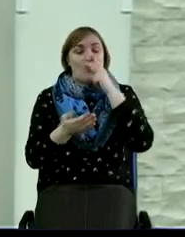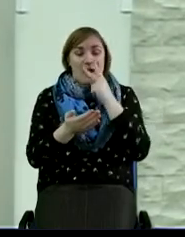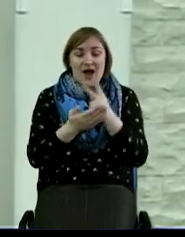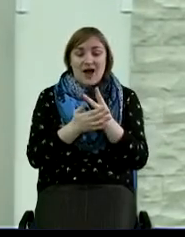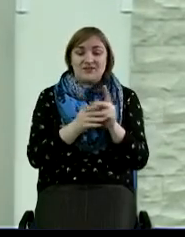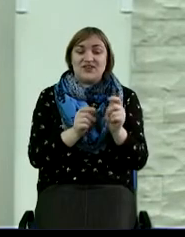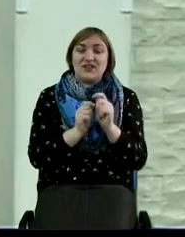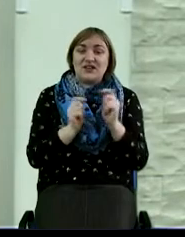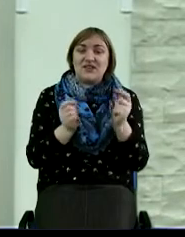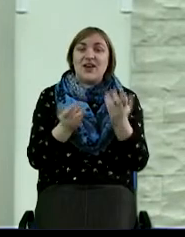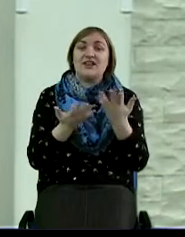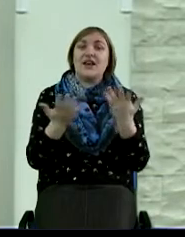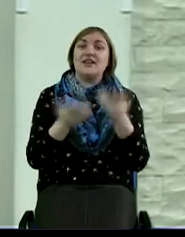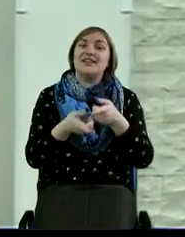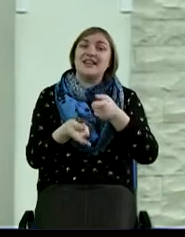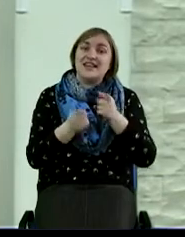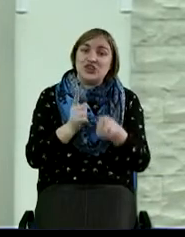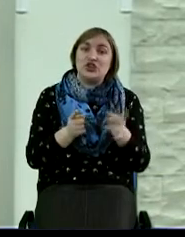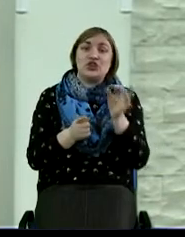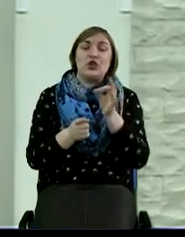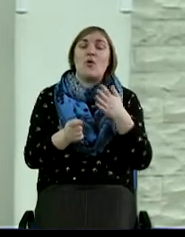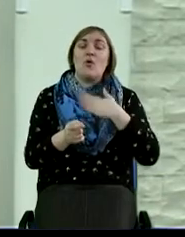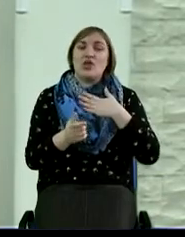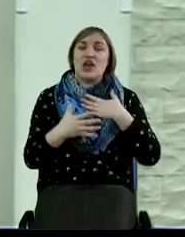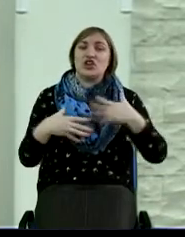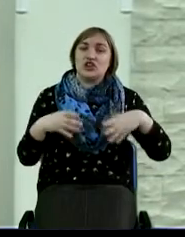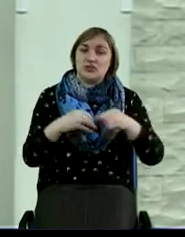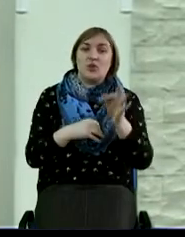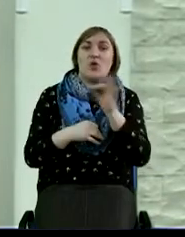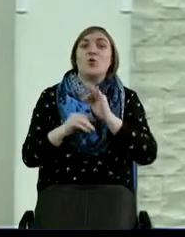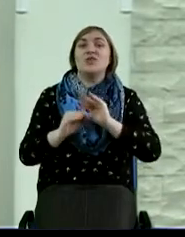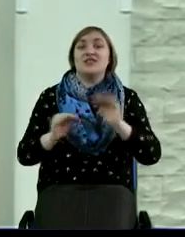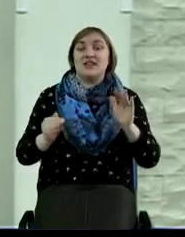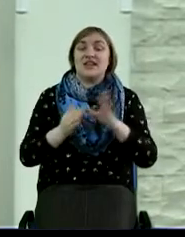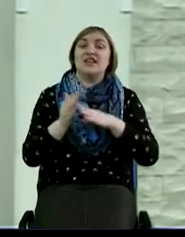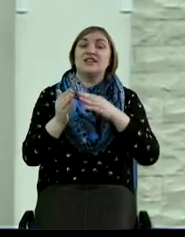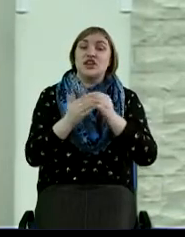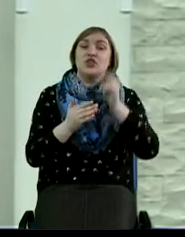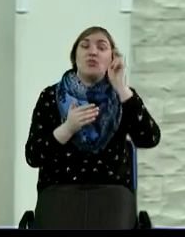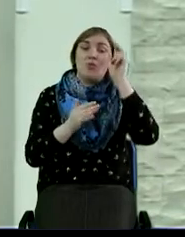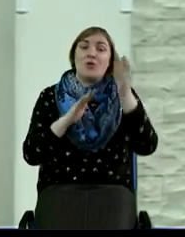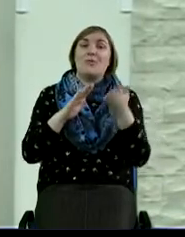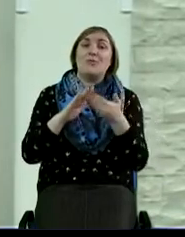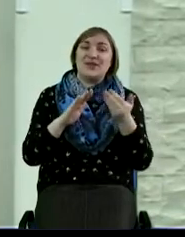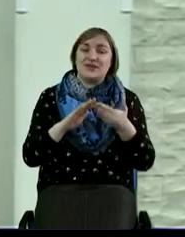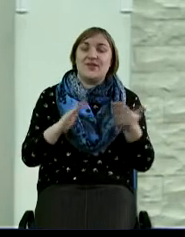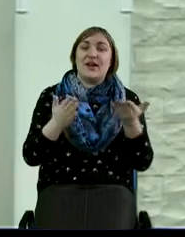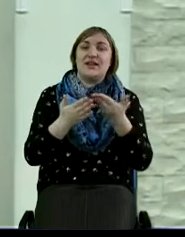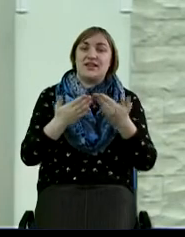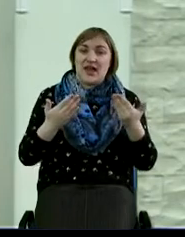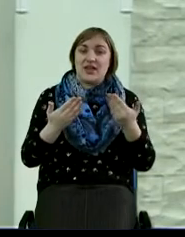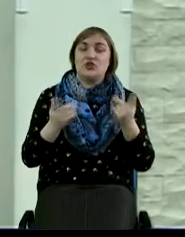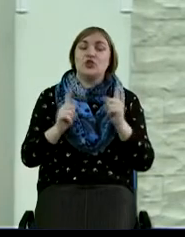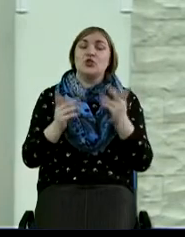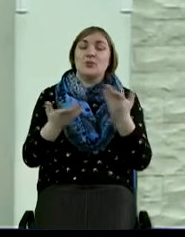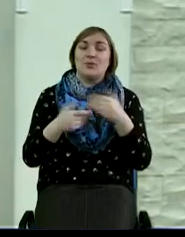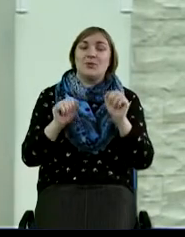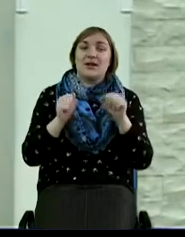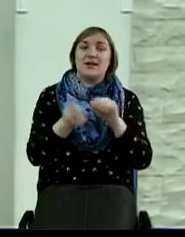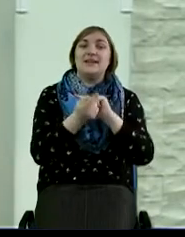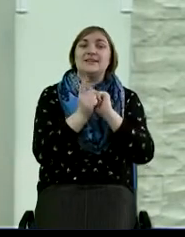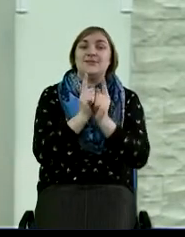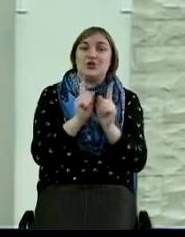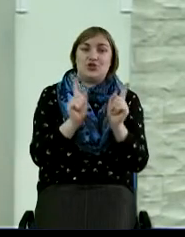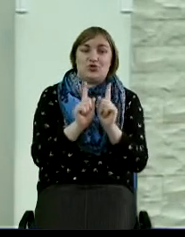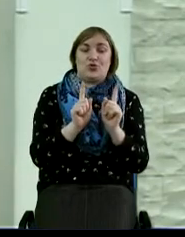истины относительно нашей семьи, относительно наших детей, значит, Бог нам призывает к тому, чтобы мы смогли что-то изменить в этой своей сфере.